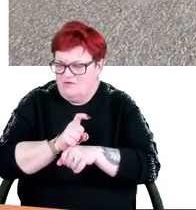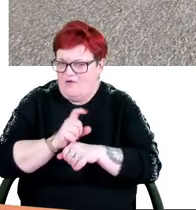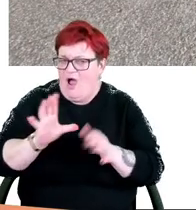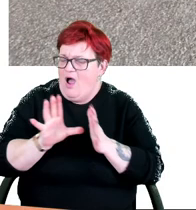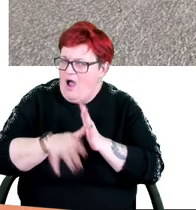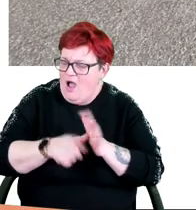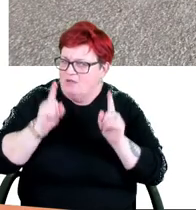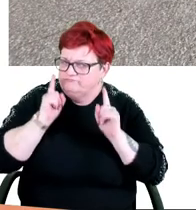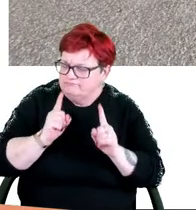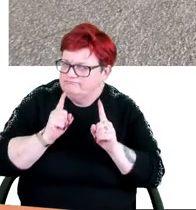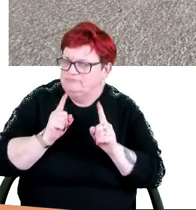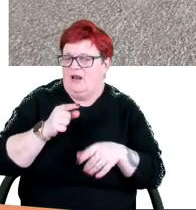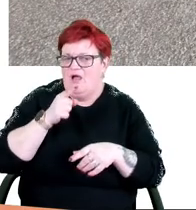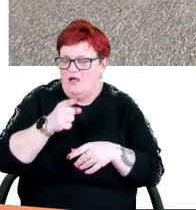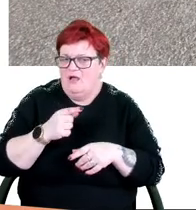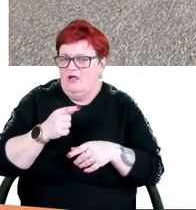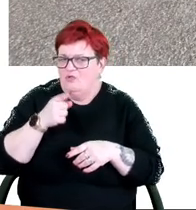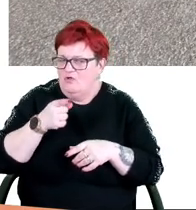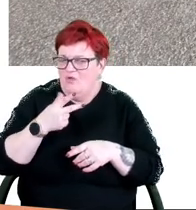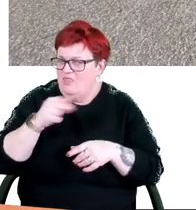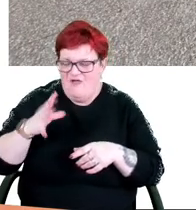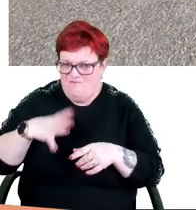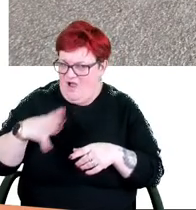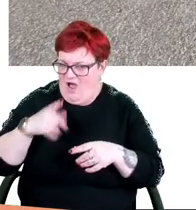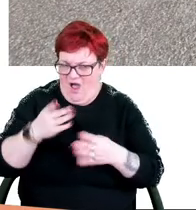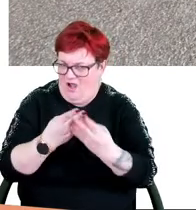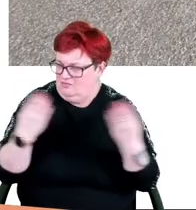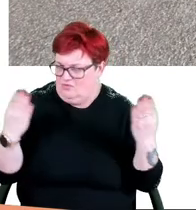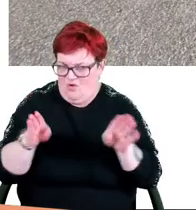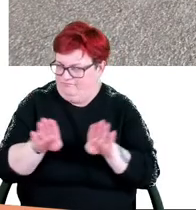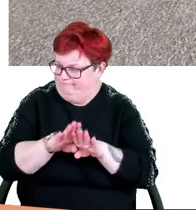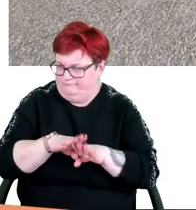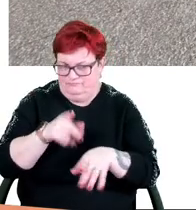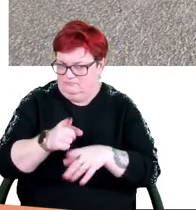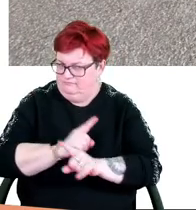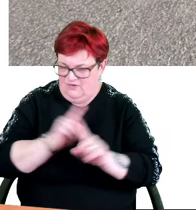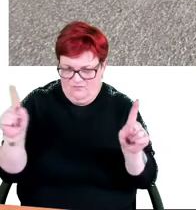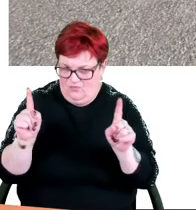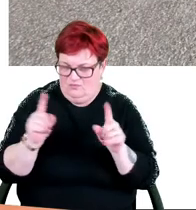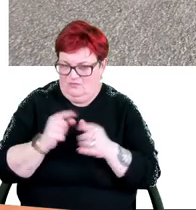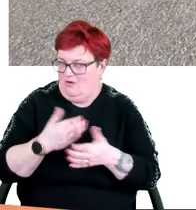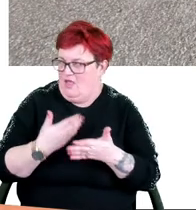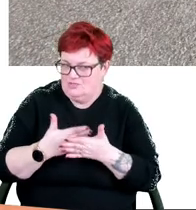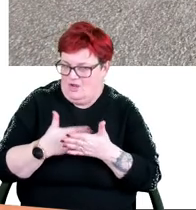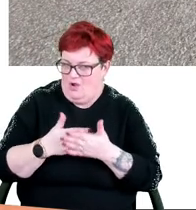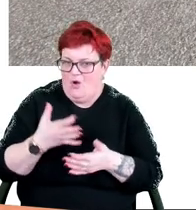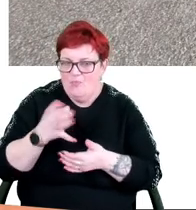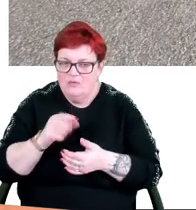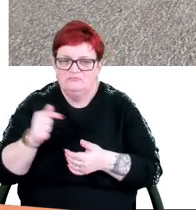przemawiających na niekorzyść tworzenia zamkniętych osiedli nazwanych przez urbanistów gettami. Najbardziej